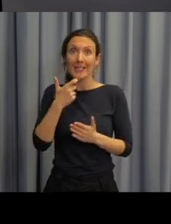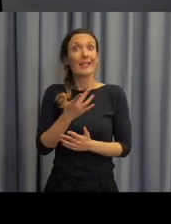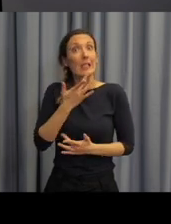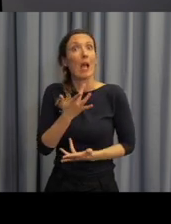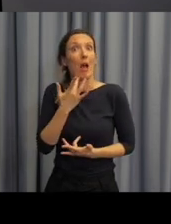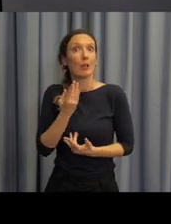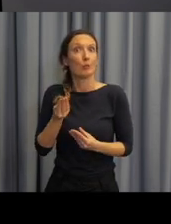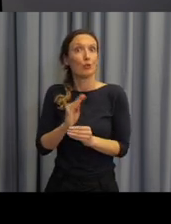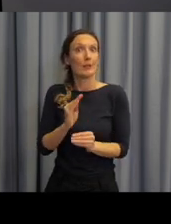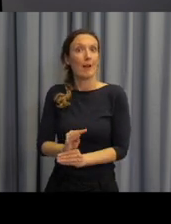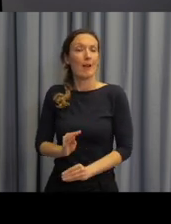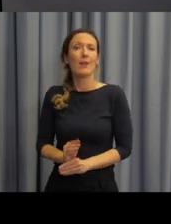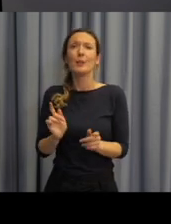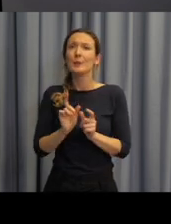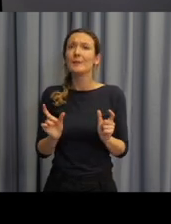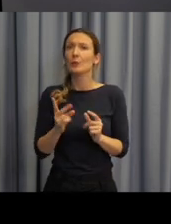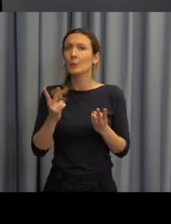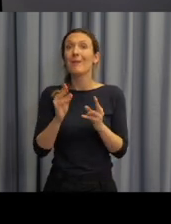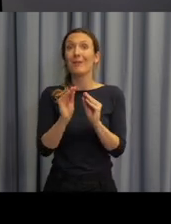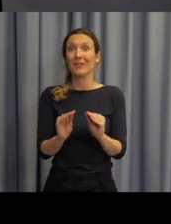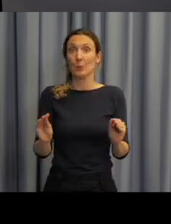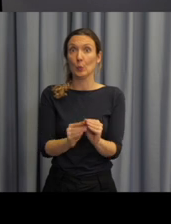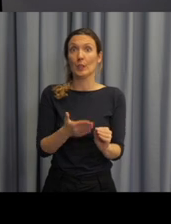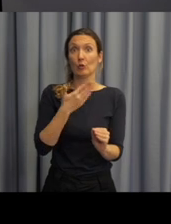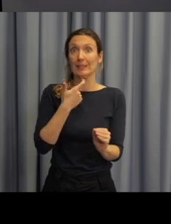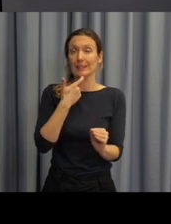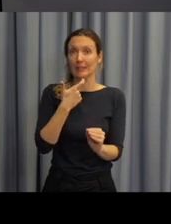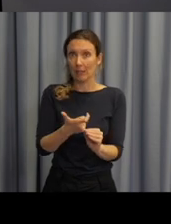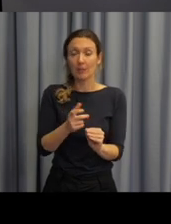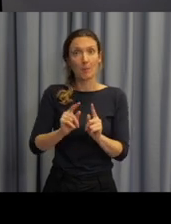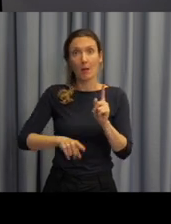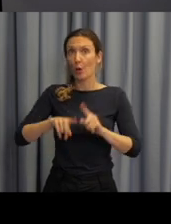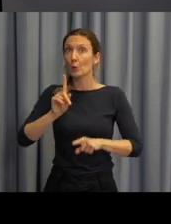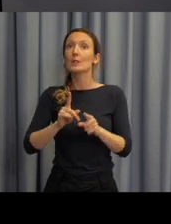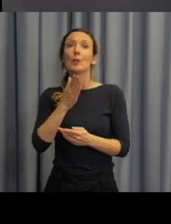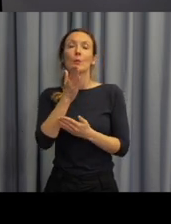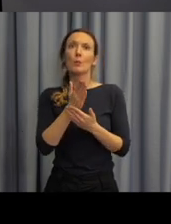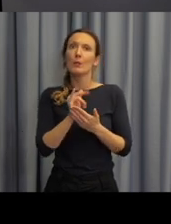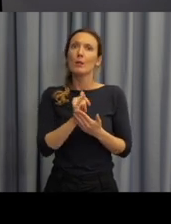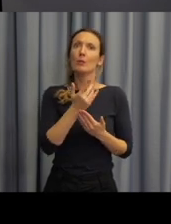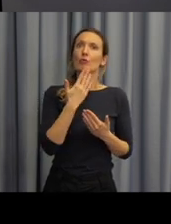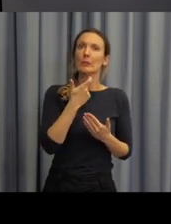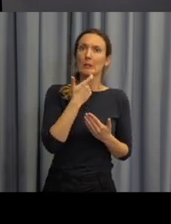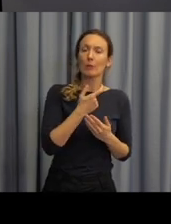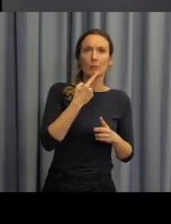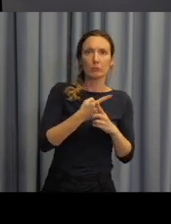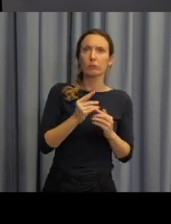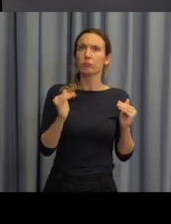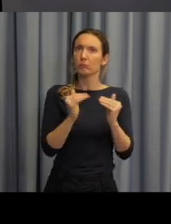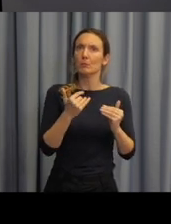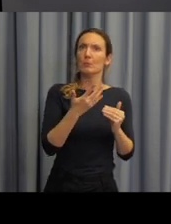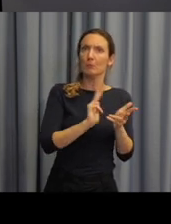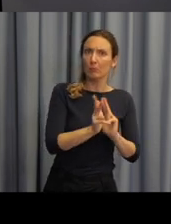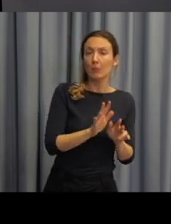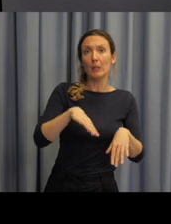používáme jiným způsobem, v jiném míře český znakový jazyk a jakými způsoby ověřovat, že